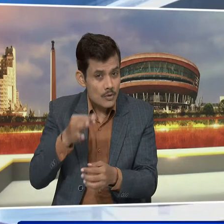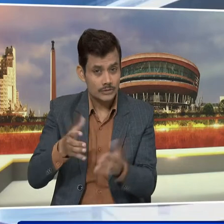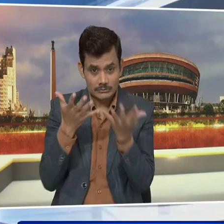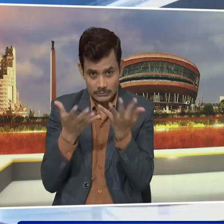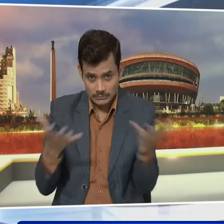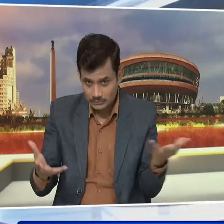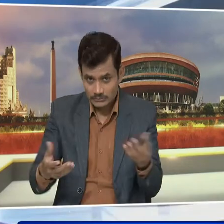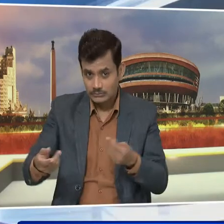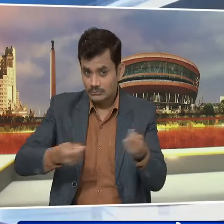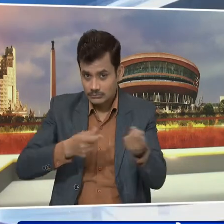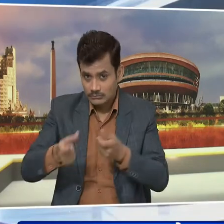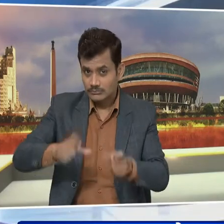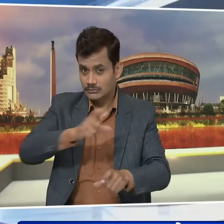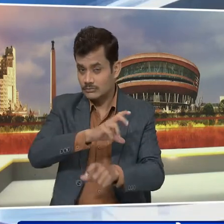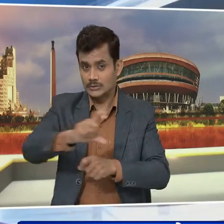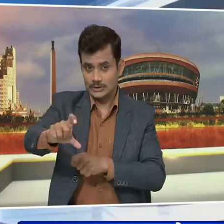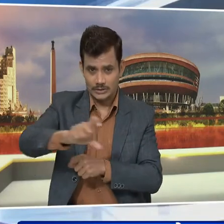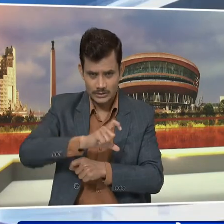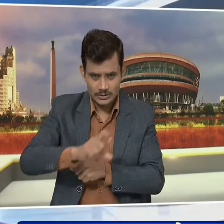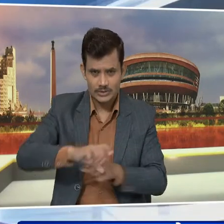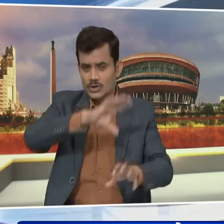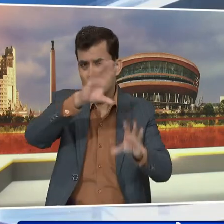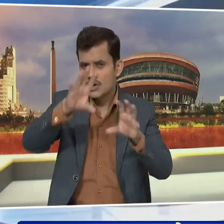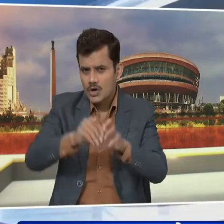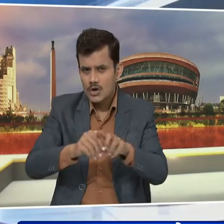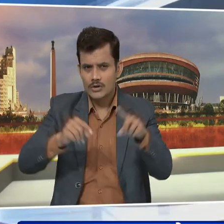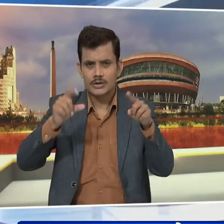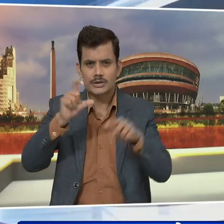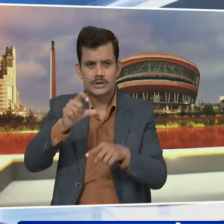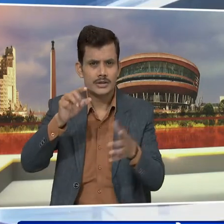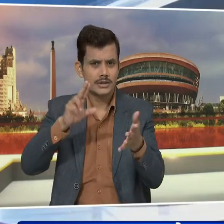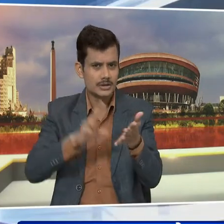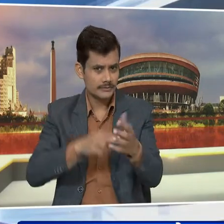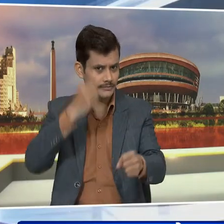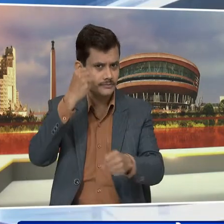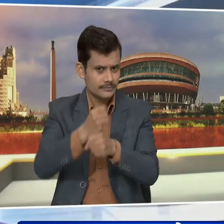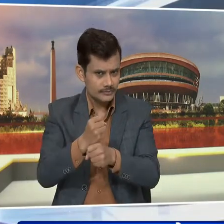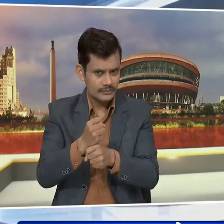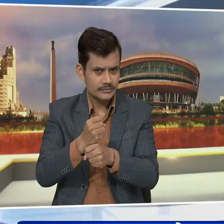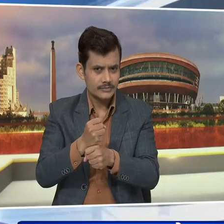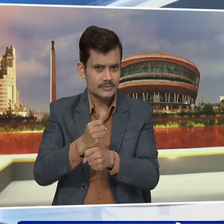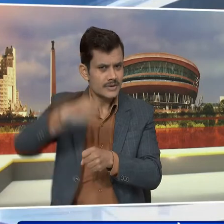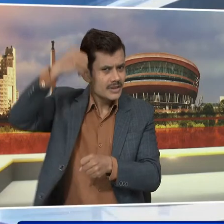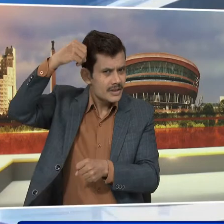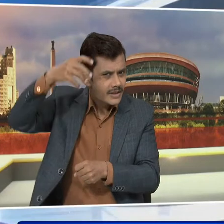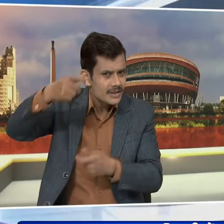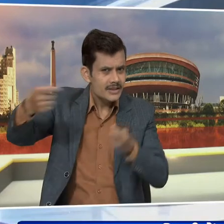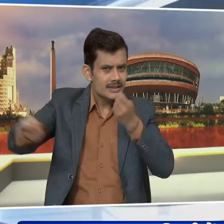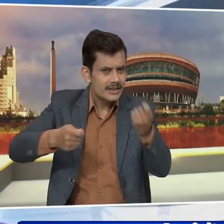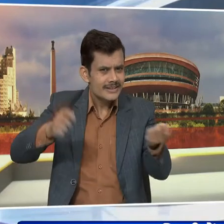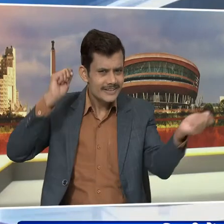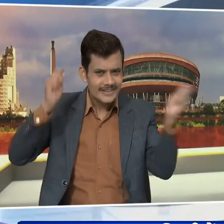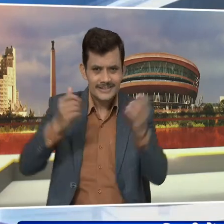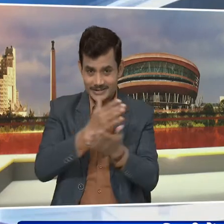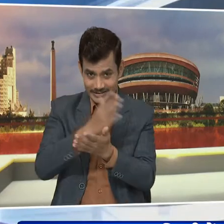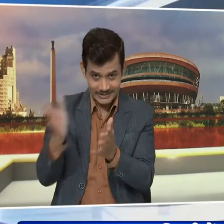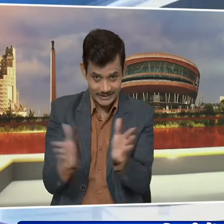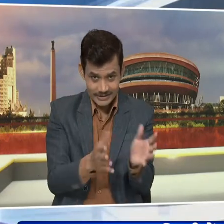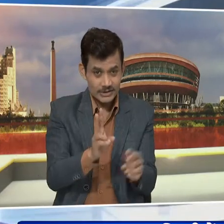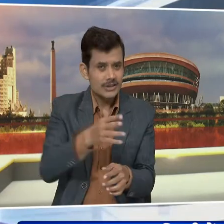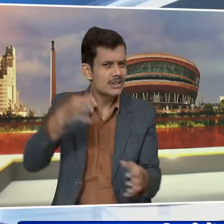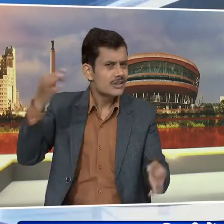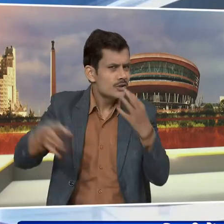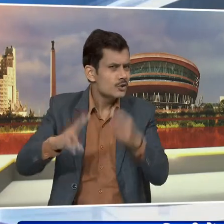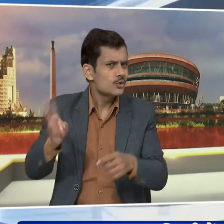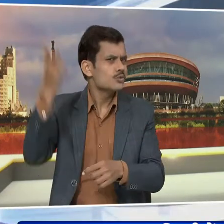जाने वाले, आवश्चक सर्विसेज वाले और सभी CNG इलेक्ट्रिक ट्रकों को छोड़कर बाकी ट्रकों की दिल्ली में एंट्री